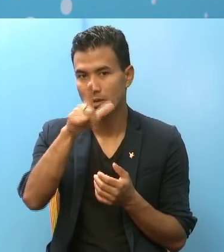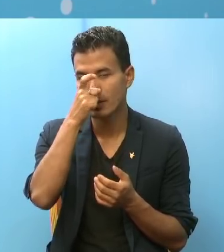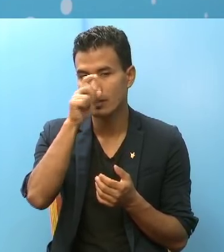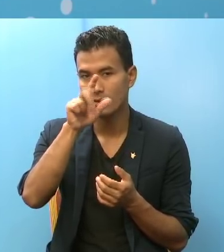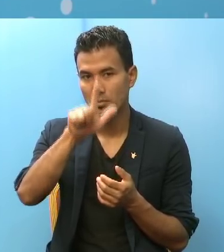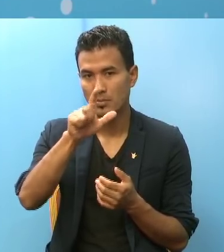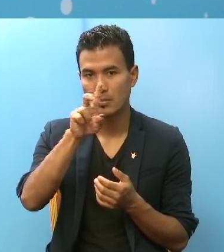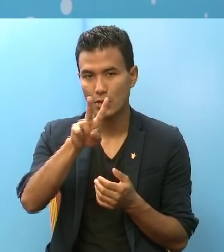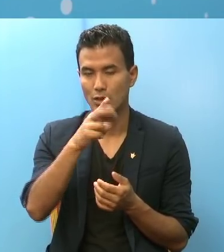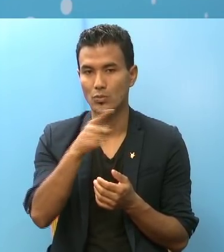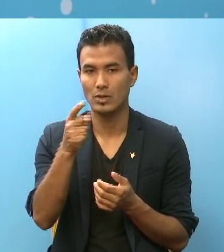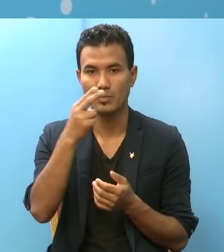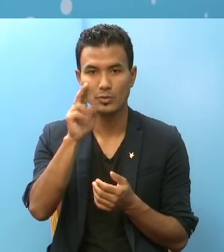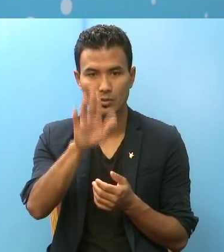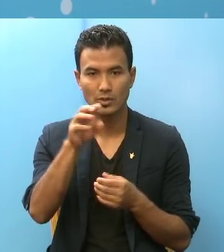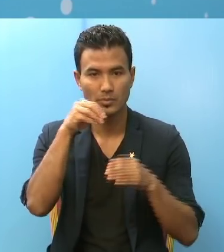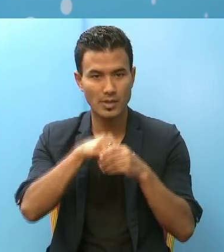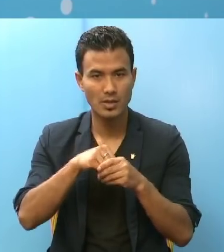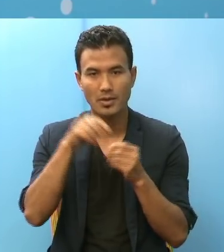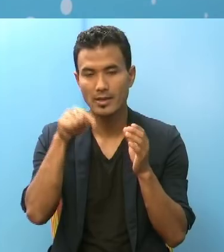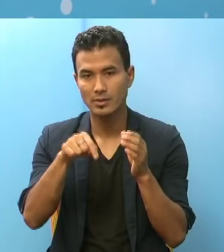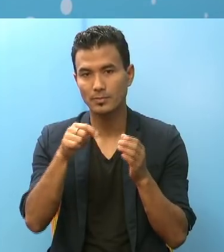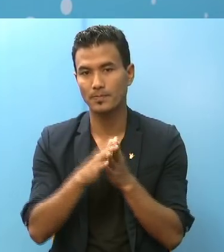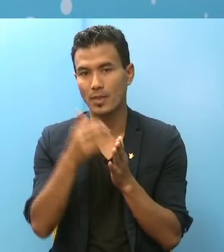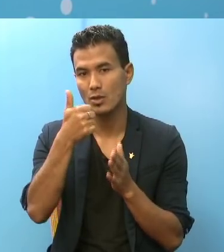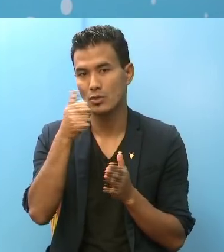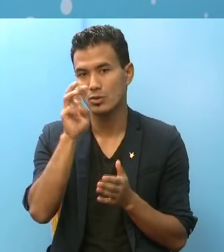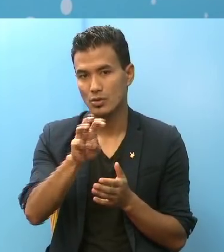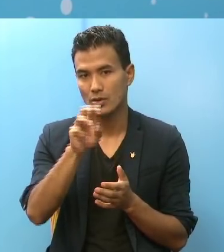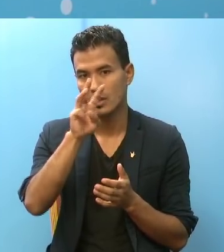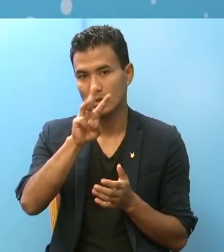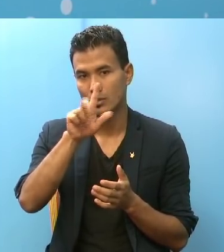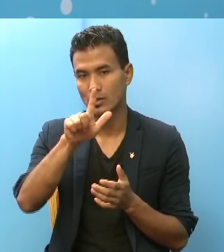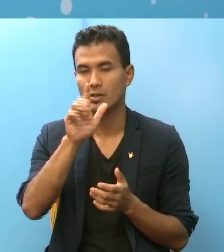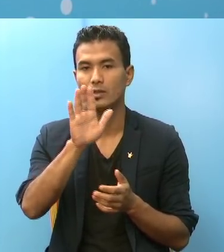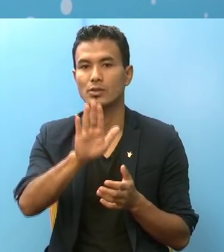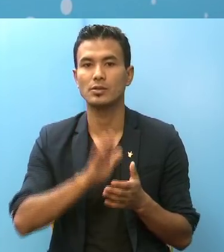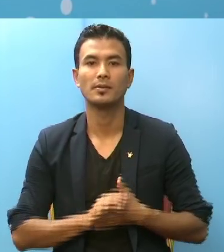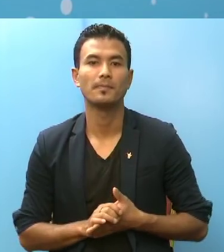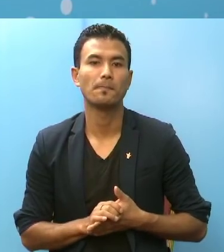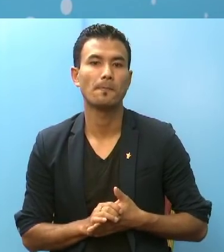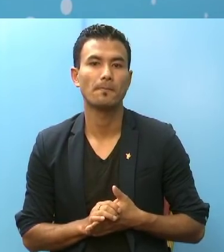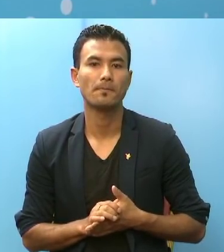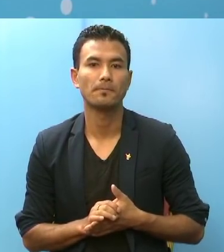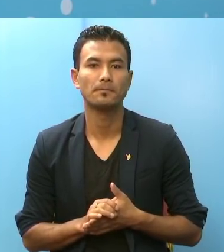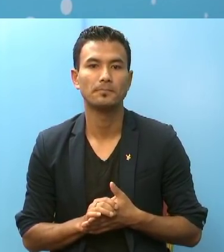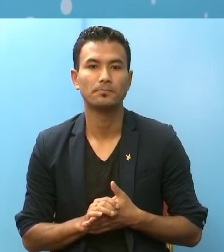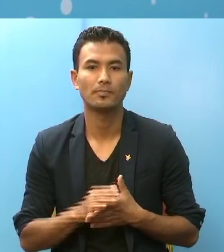तर्वाइको छा तेस मद्दे आज 6,136 रा